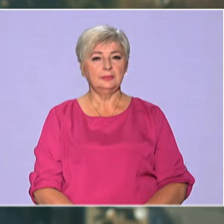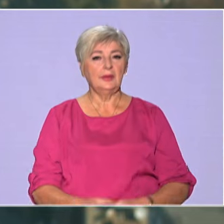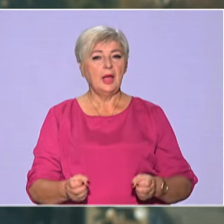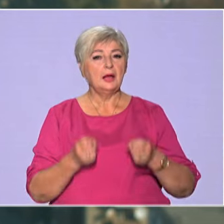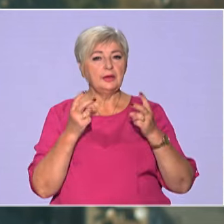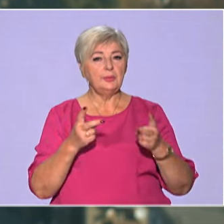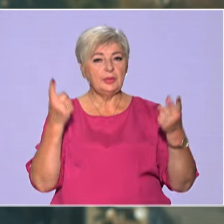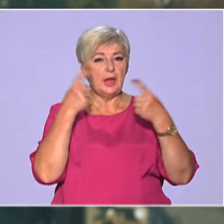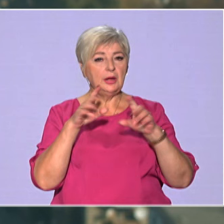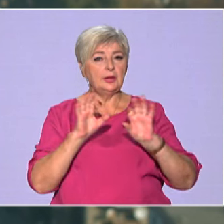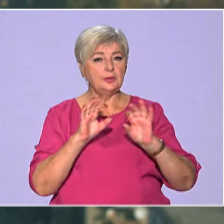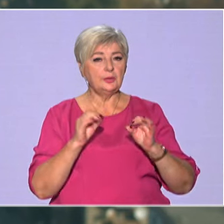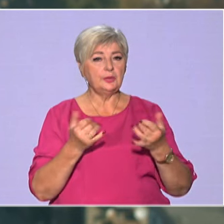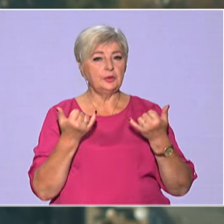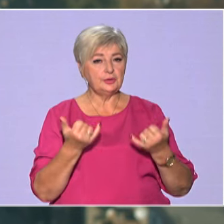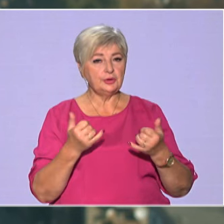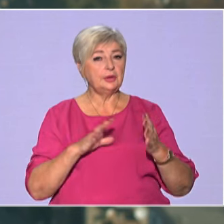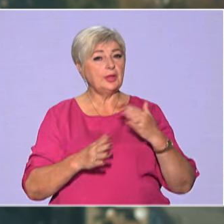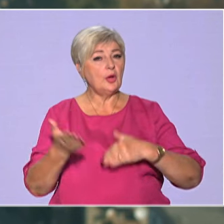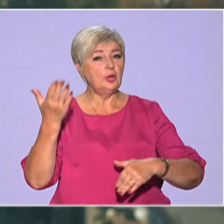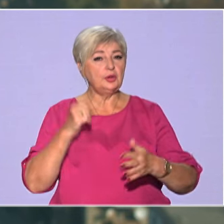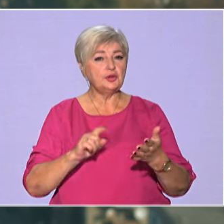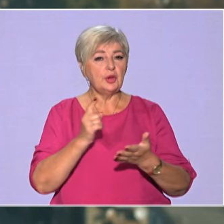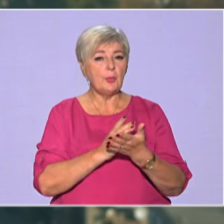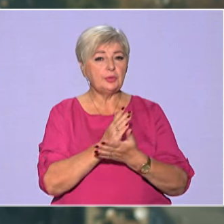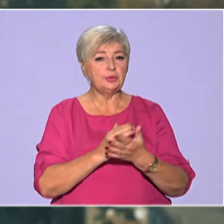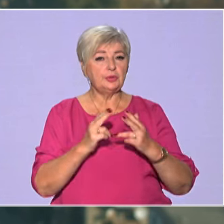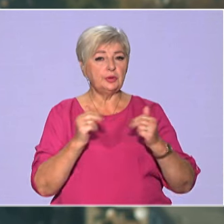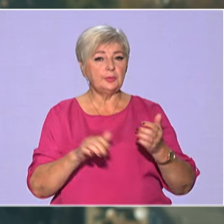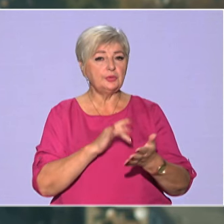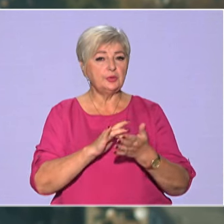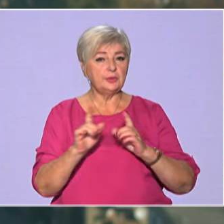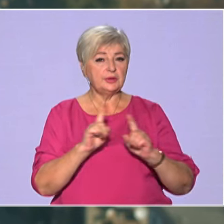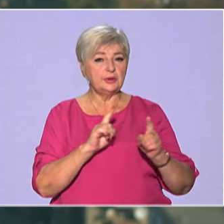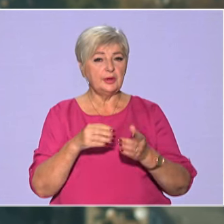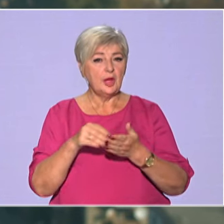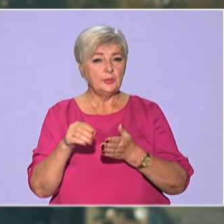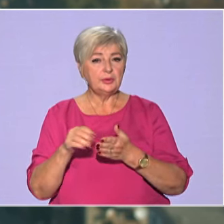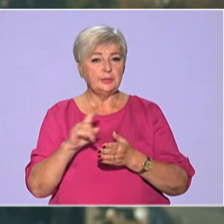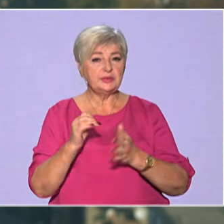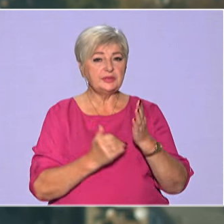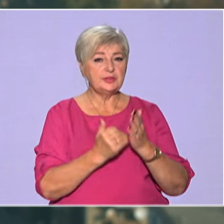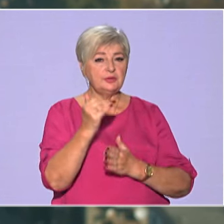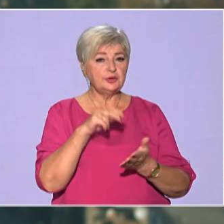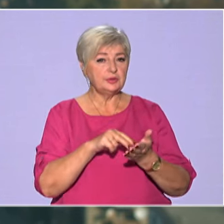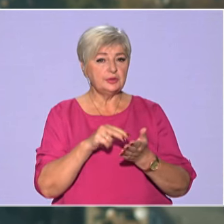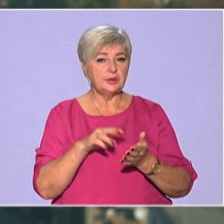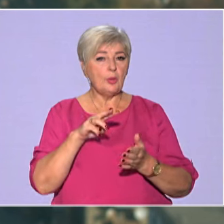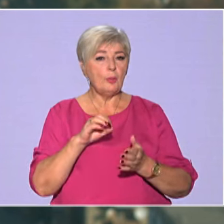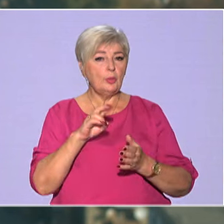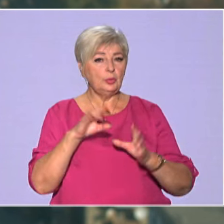Кримінальна хроніка. Чинні та колишні посадовці Дніпровської міськради придбали за завищеними цінами